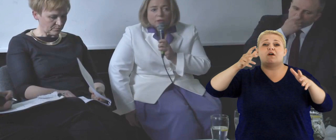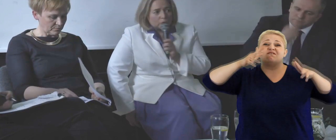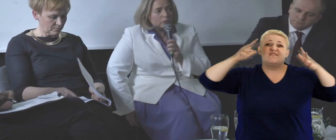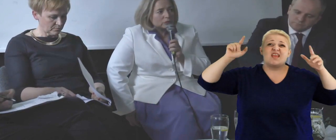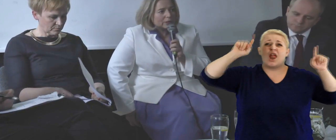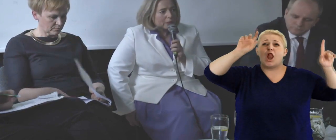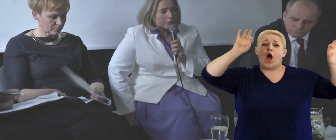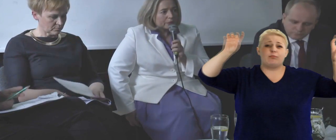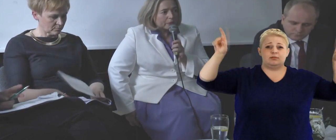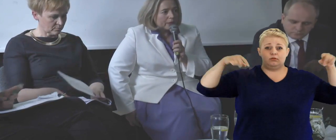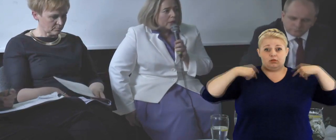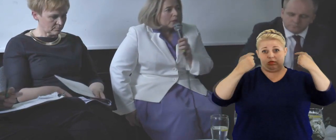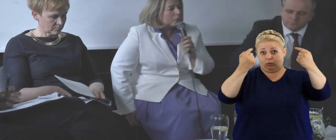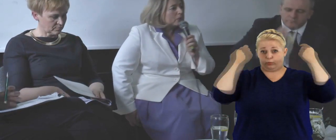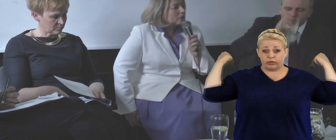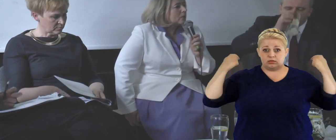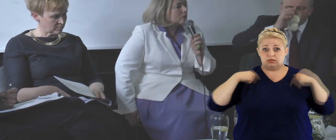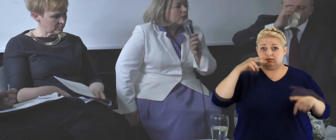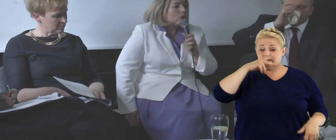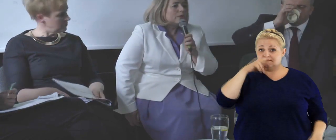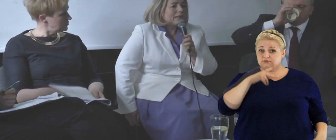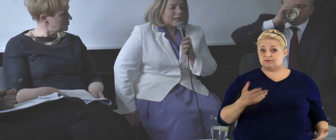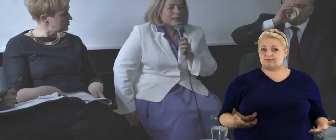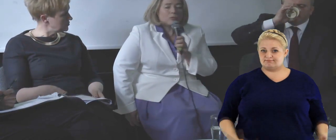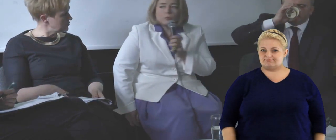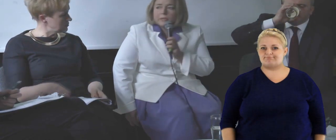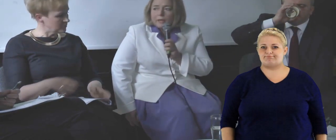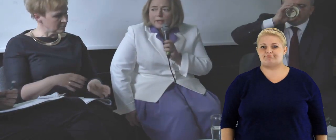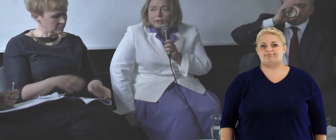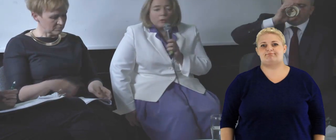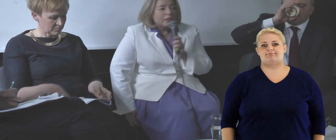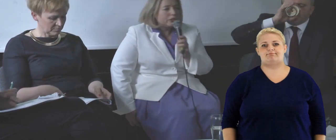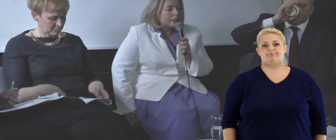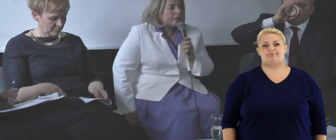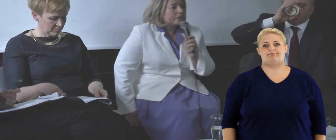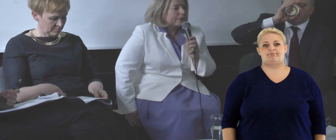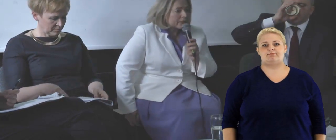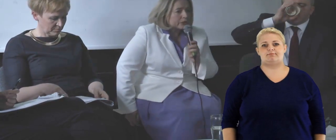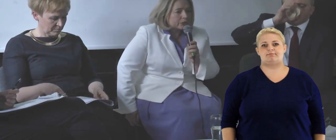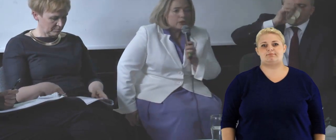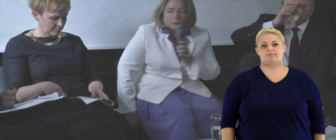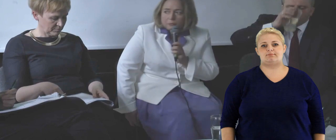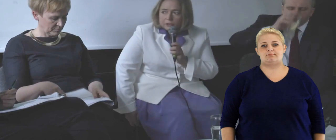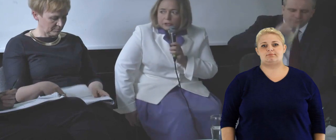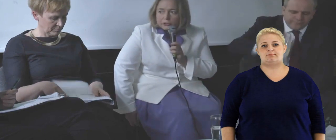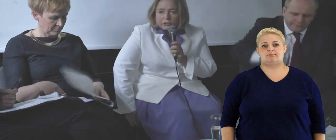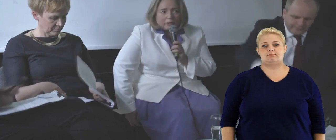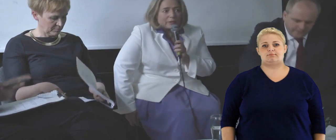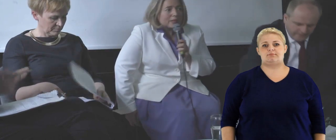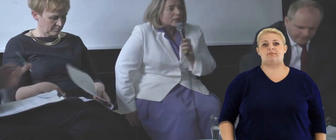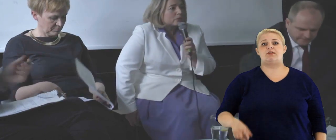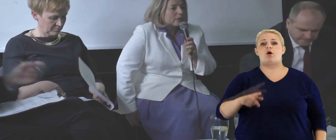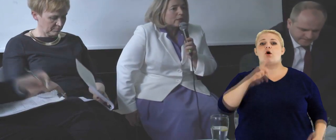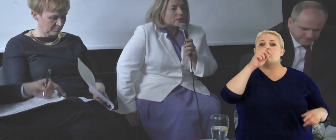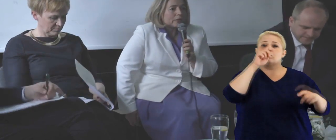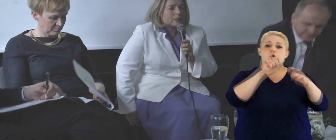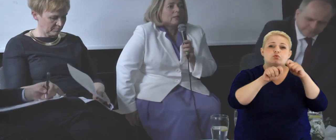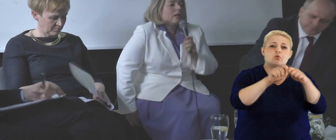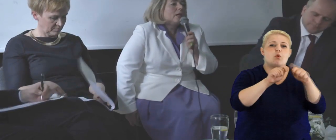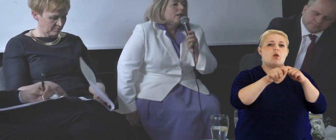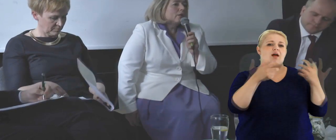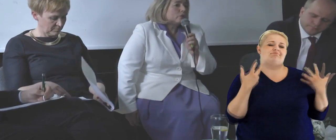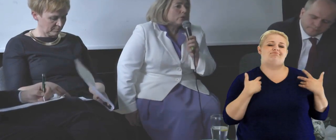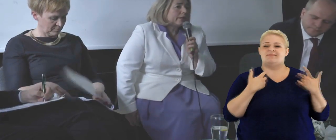drobnicą, że tak powiem, to i tak nam umykają ci najwięksi lobbyści, na, na,